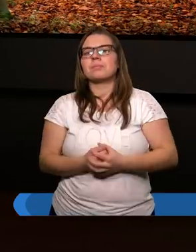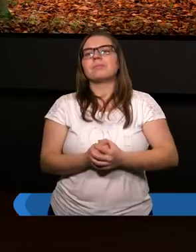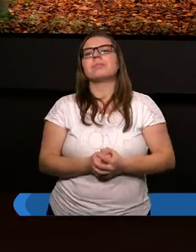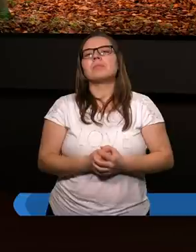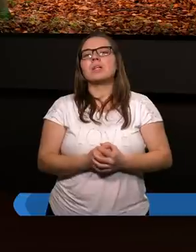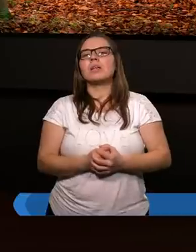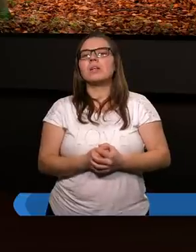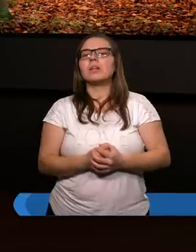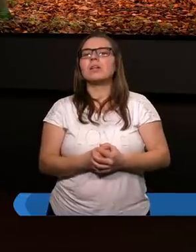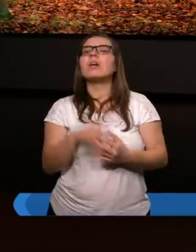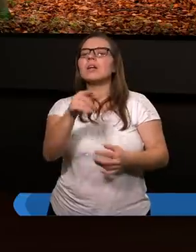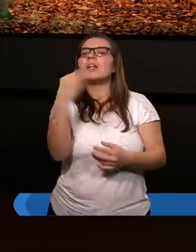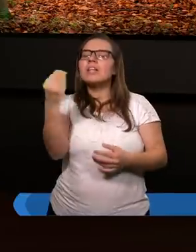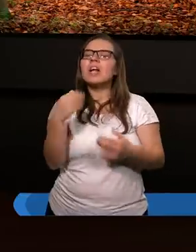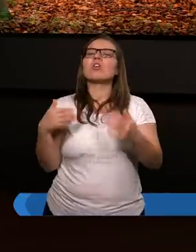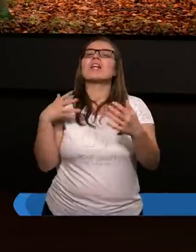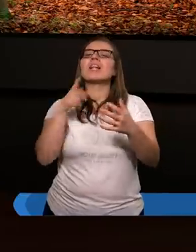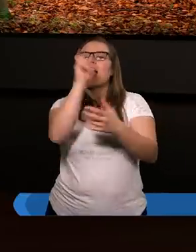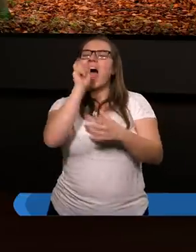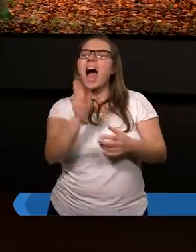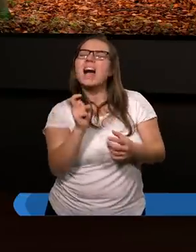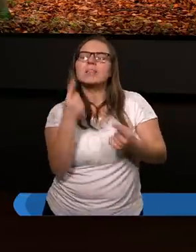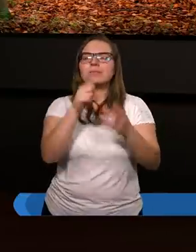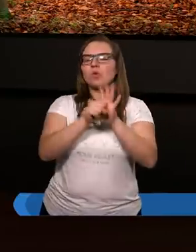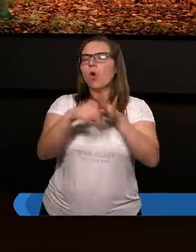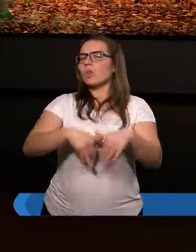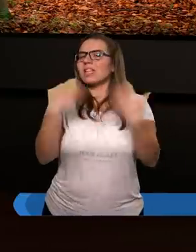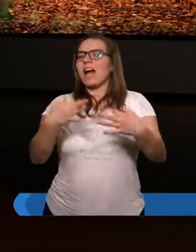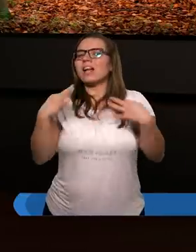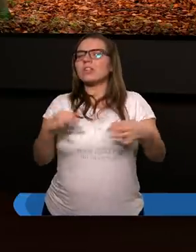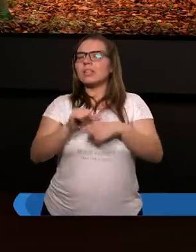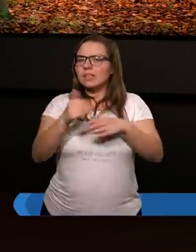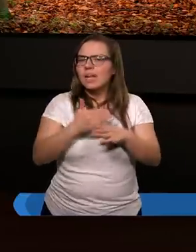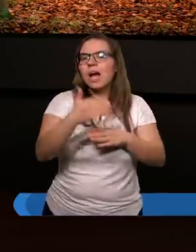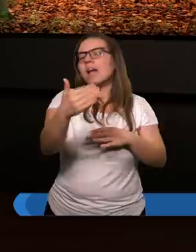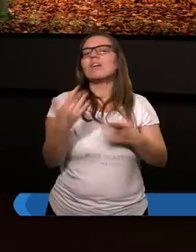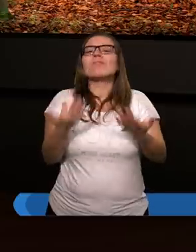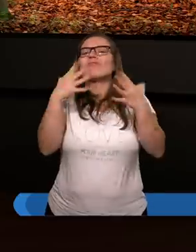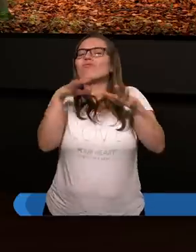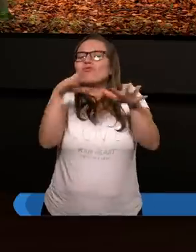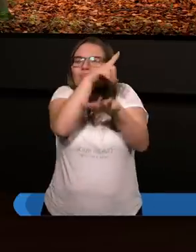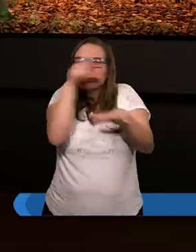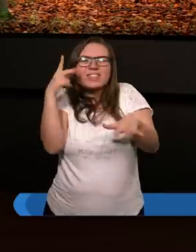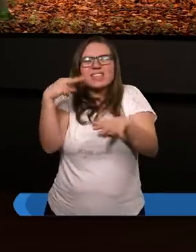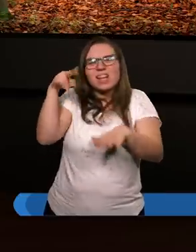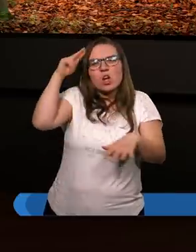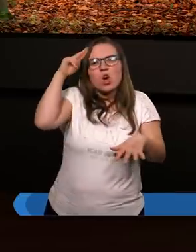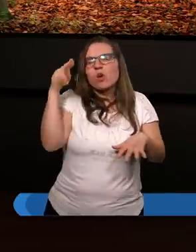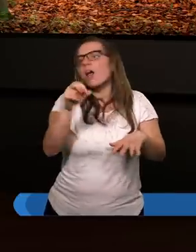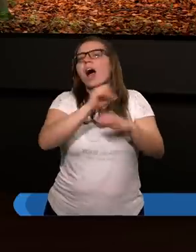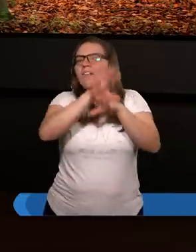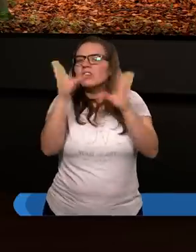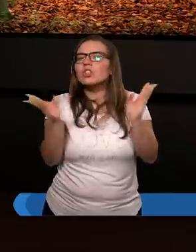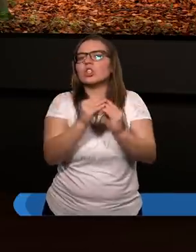No, nie jest to łatwe zagadnienie do dnia dzisiejszego. Wielu ludzi nie rozumie tego i albo